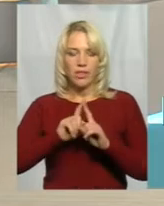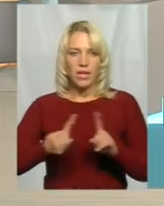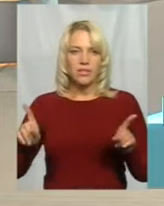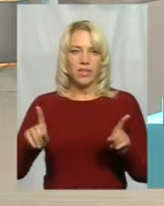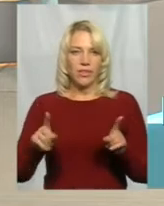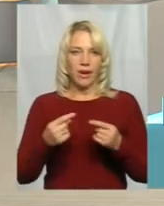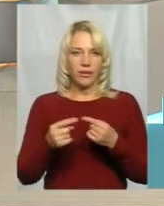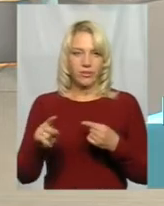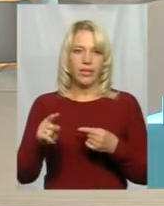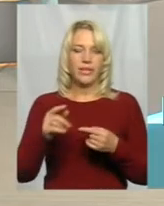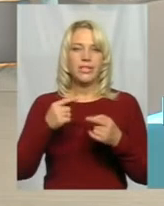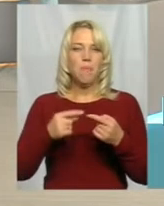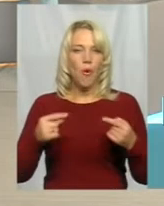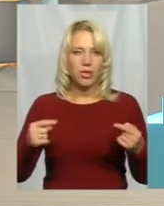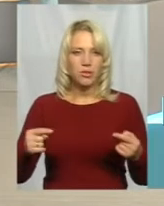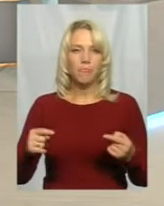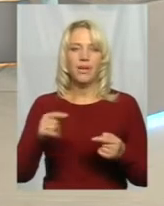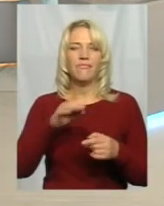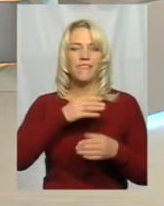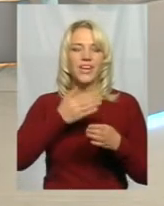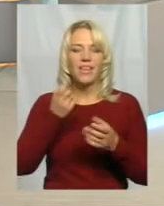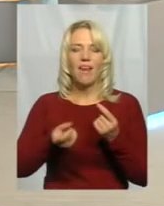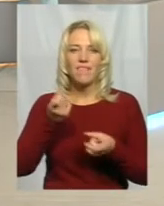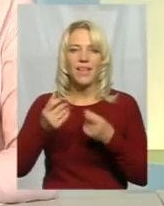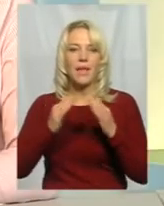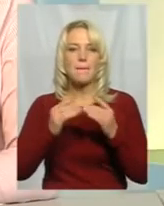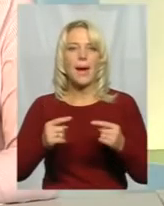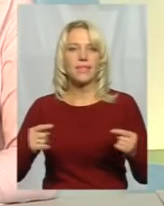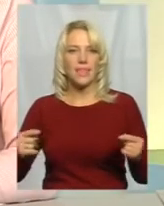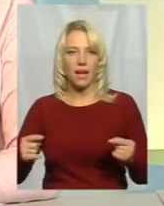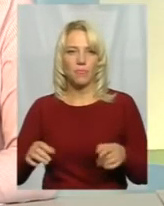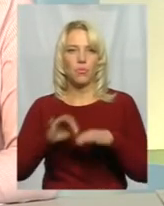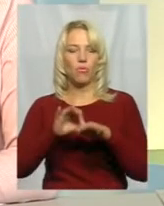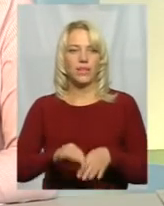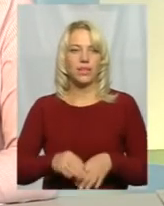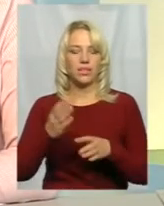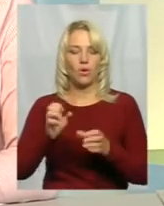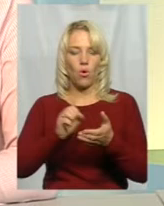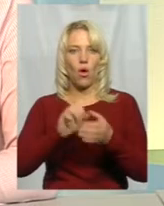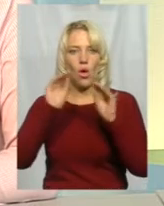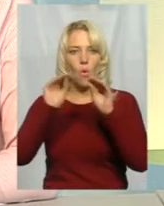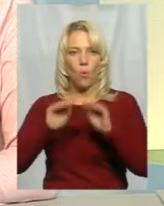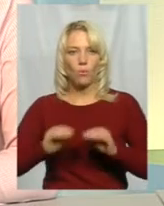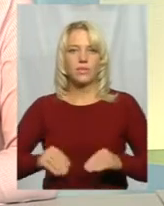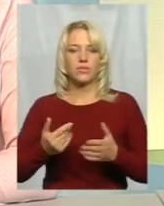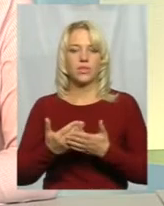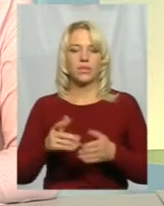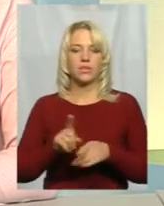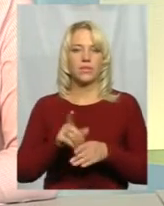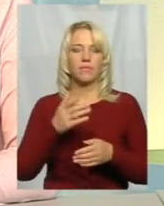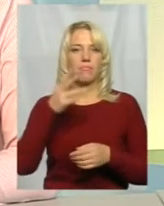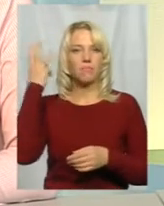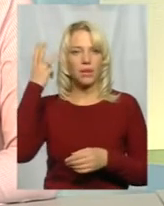способи виявлення майна, проведення його опису. Так, одним виконавцем в місті Хмельницькому,